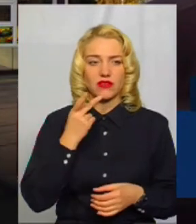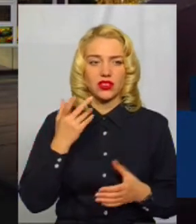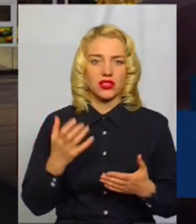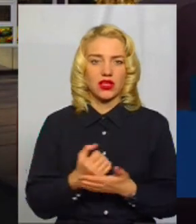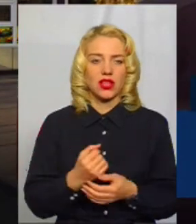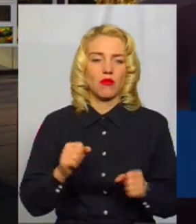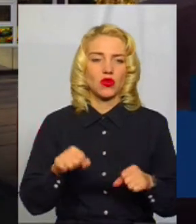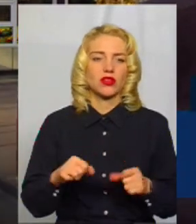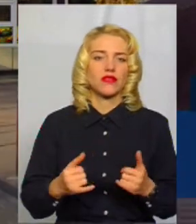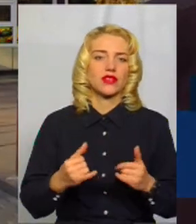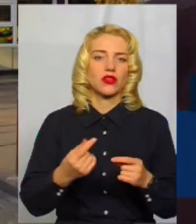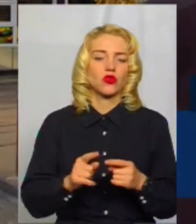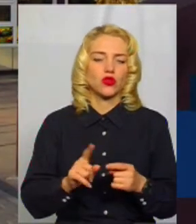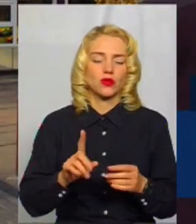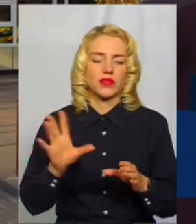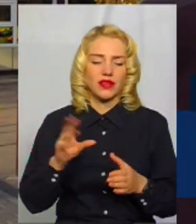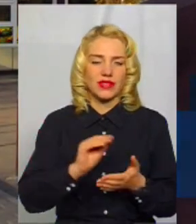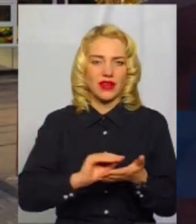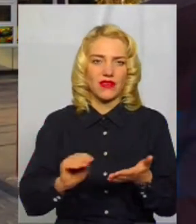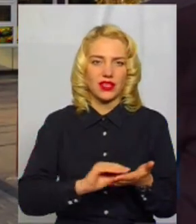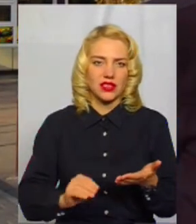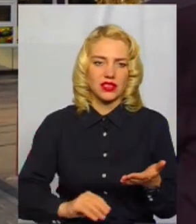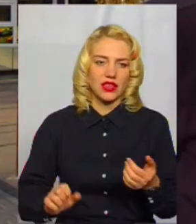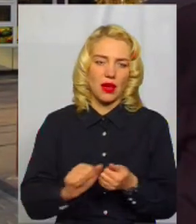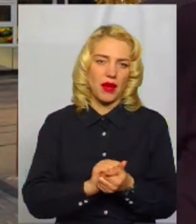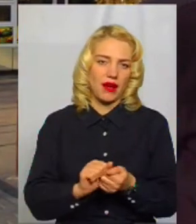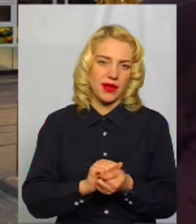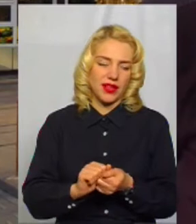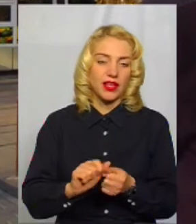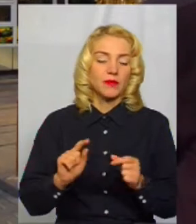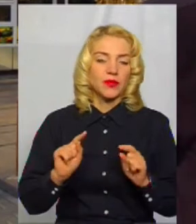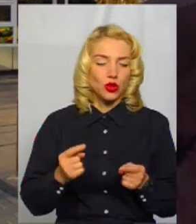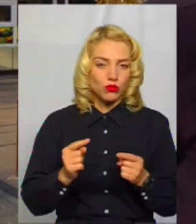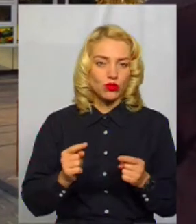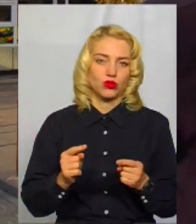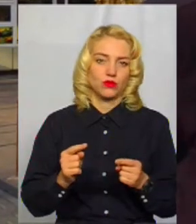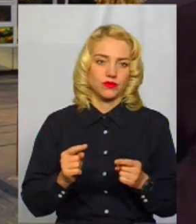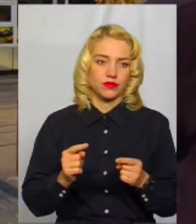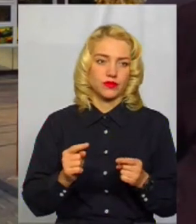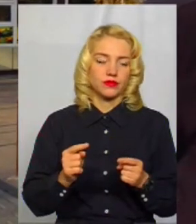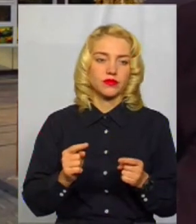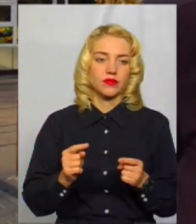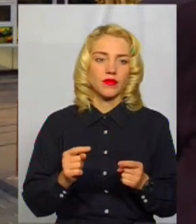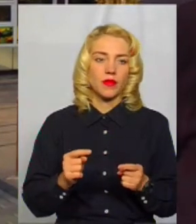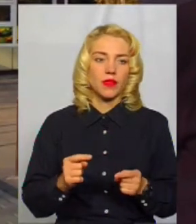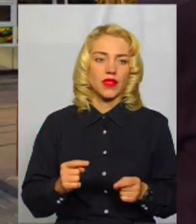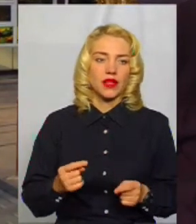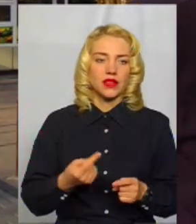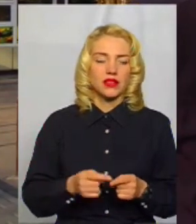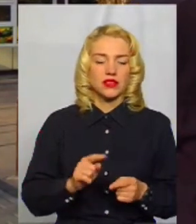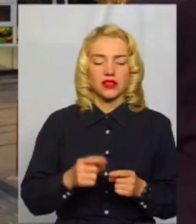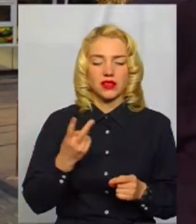для того, щоб викласти це все на папері. Тому, знову ж таки, ці дві